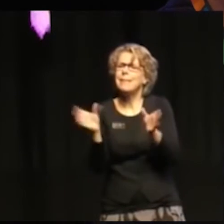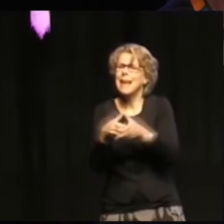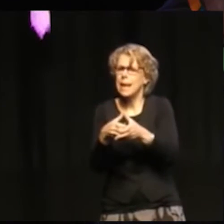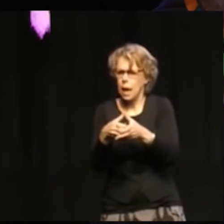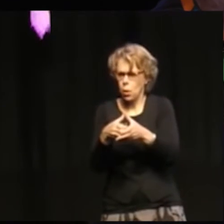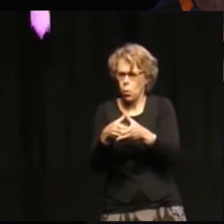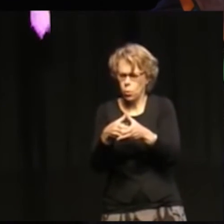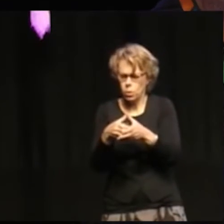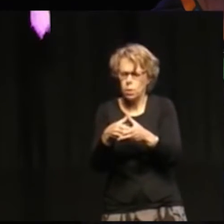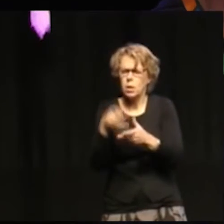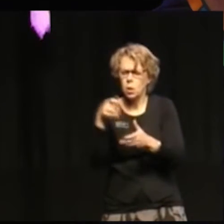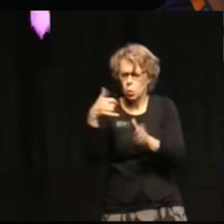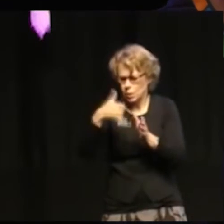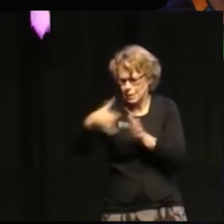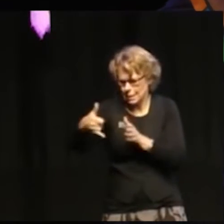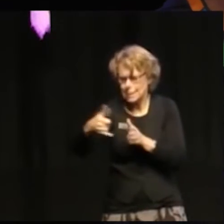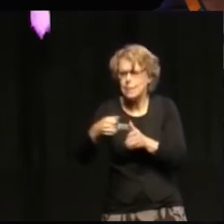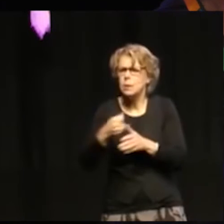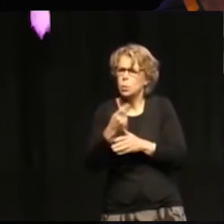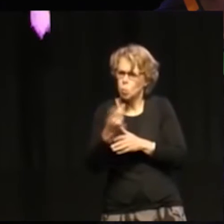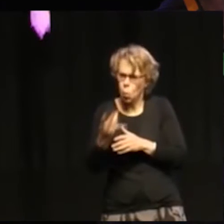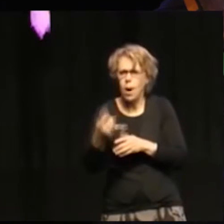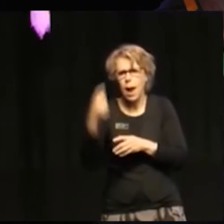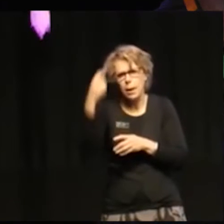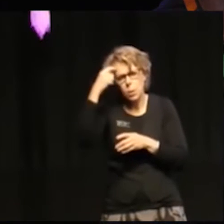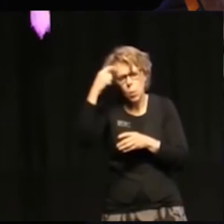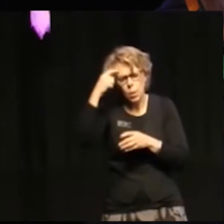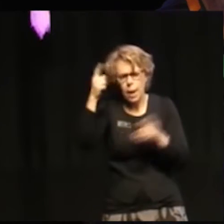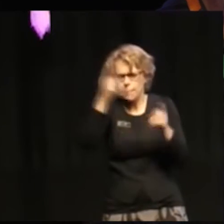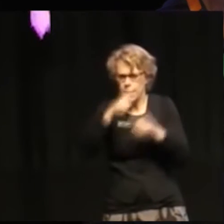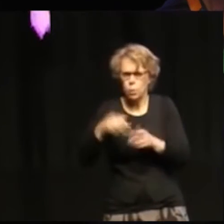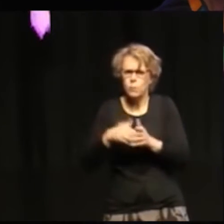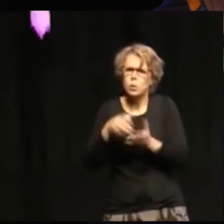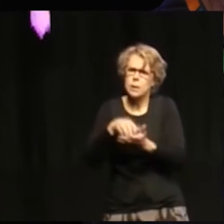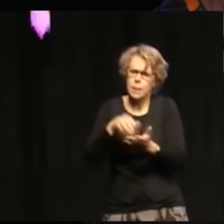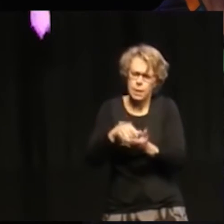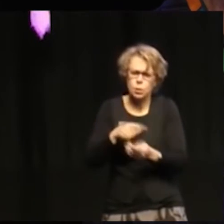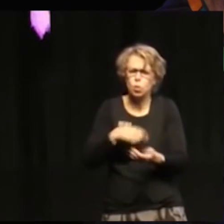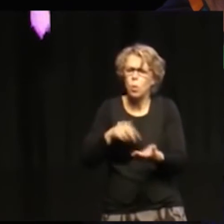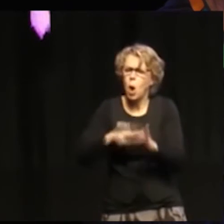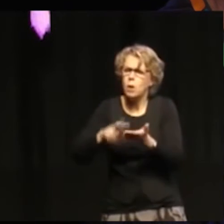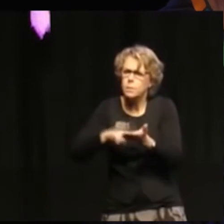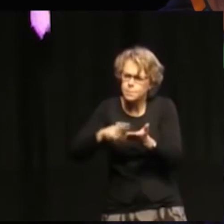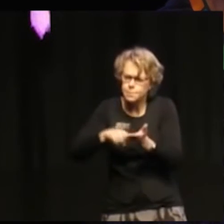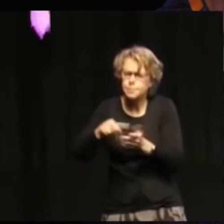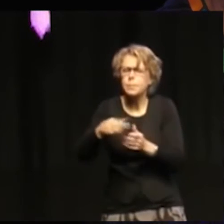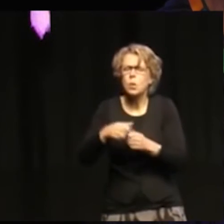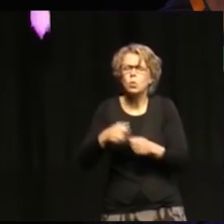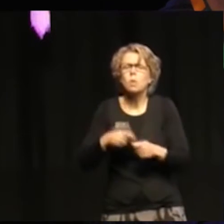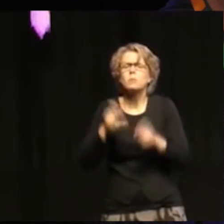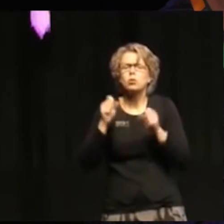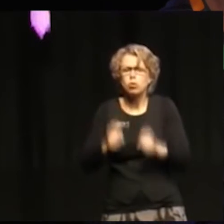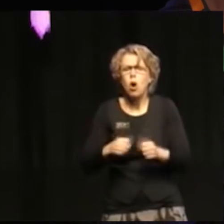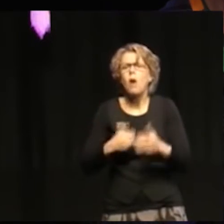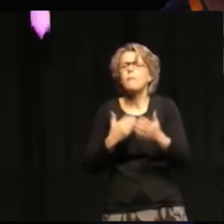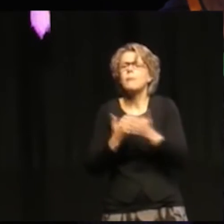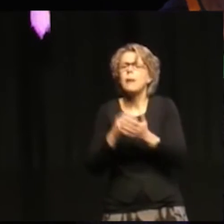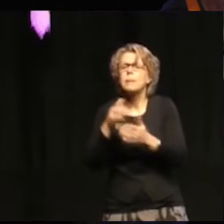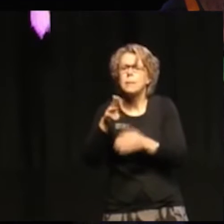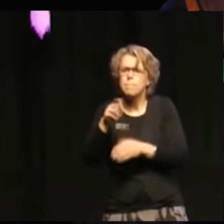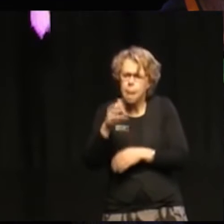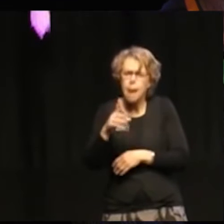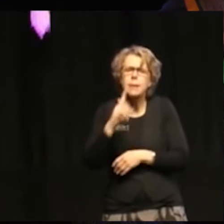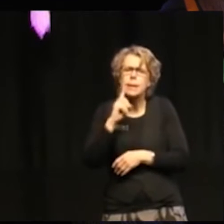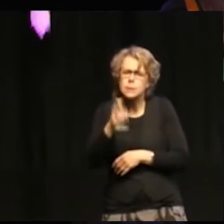delegationen består av ett antal väldigt kloka personer från samhället och de har ett sekretariat och de ska till i maj nästa år lägga fram ett